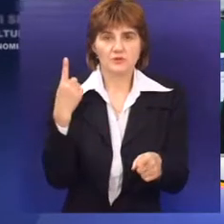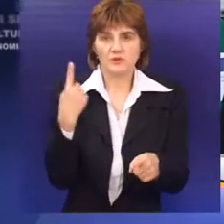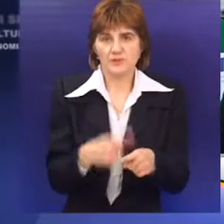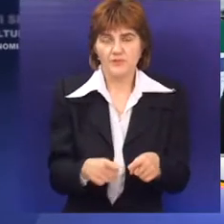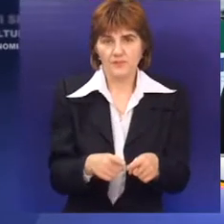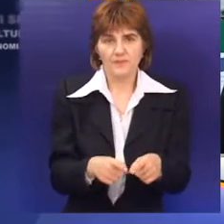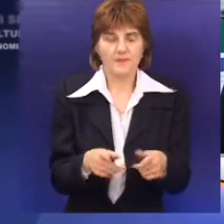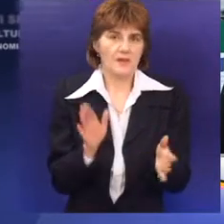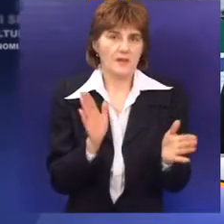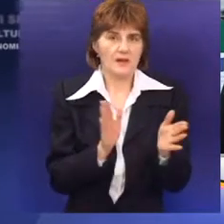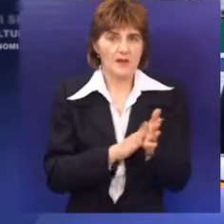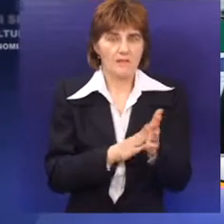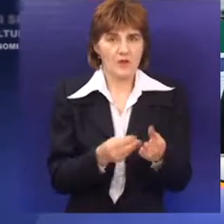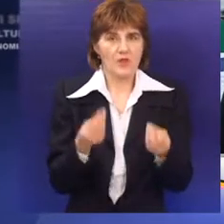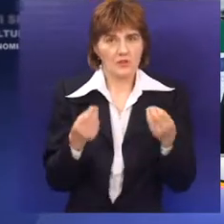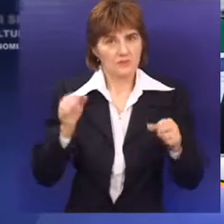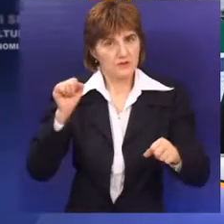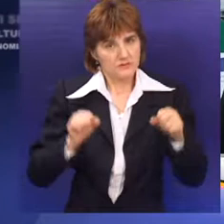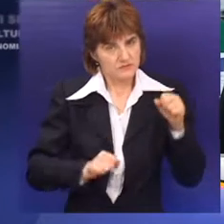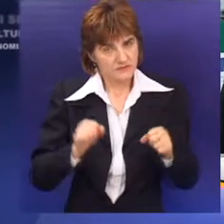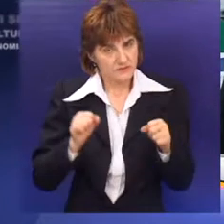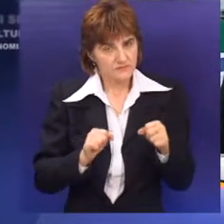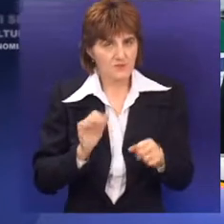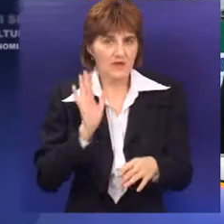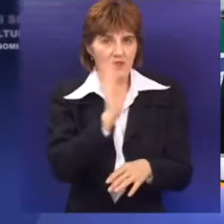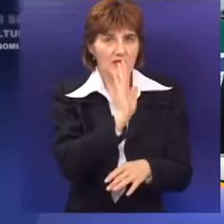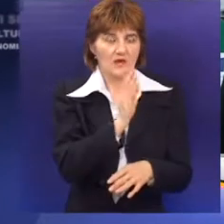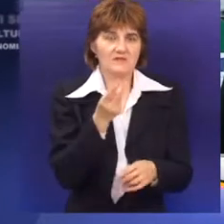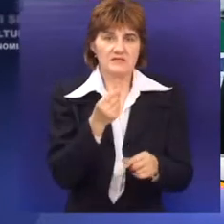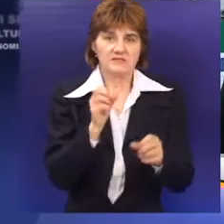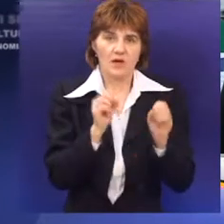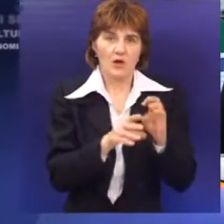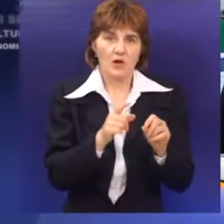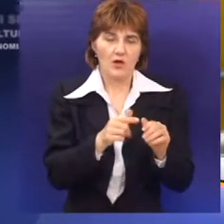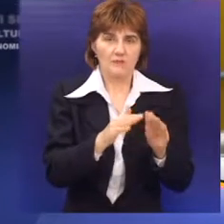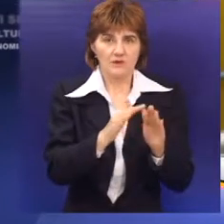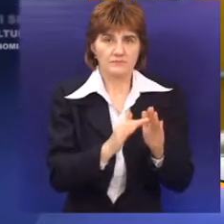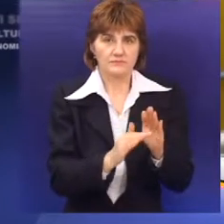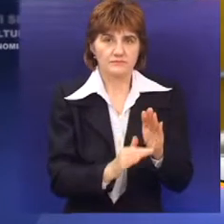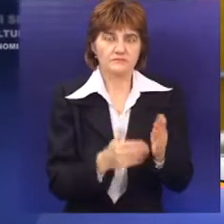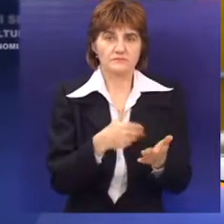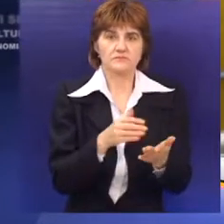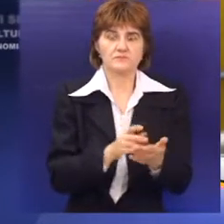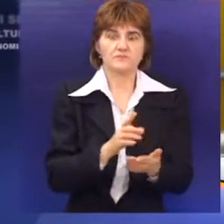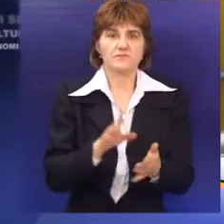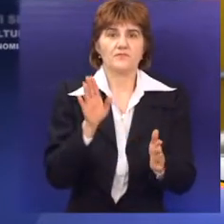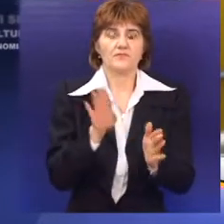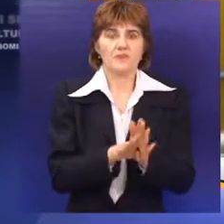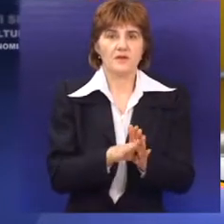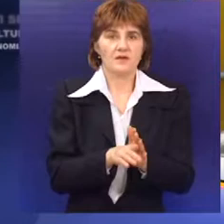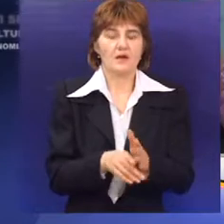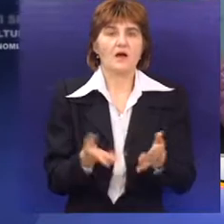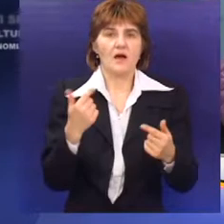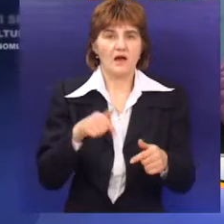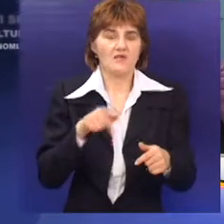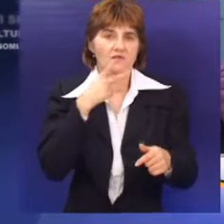što ukoliko se oni dobro ponašaju, njihova će cijena otpada biti manja. U projektu učestvuje grad zajedno